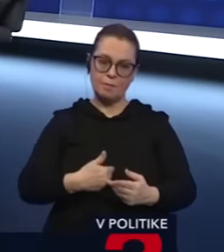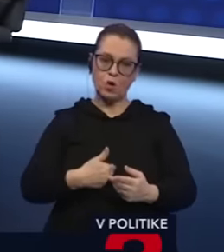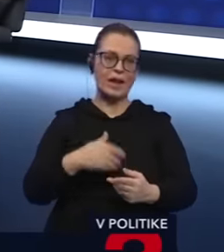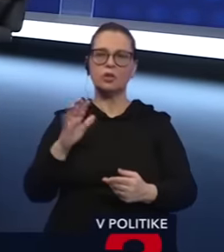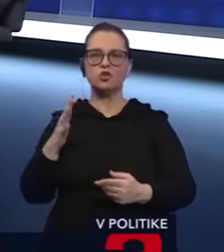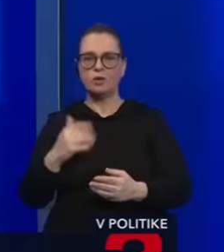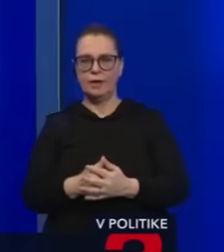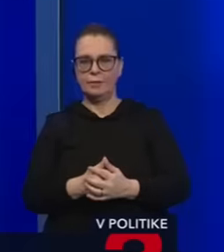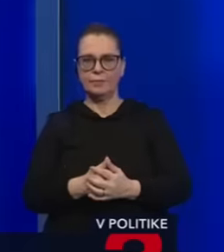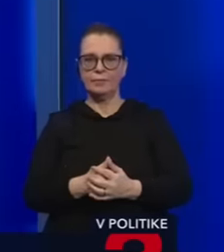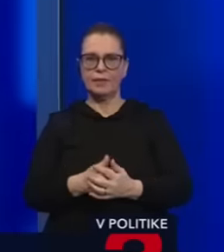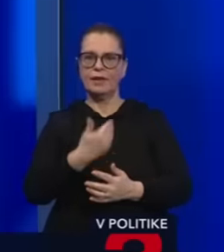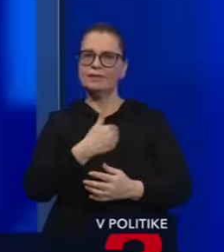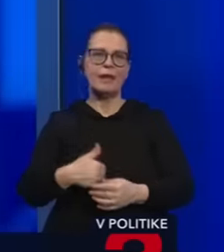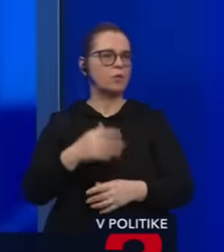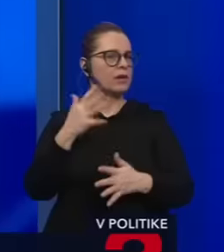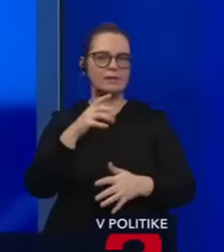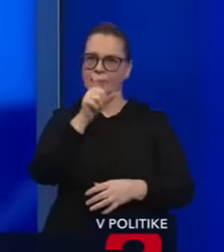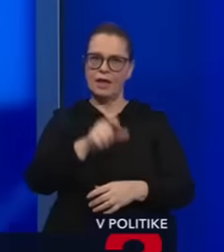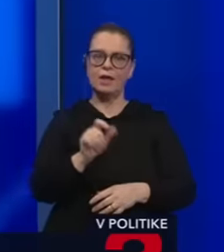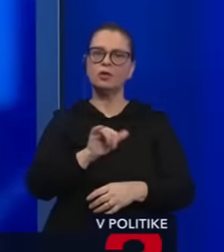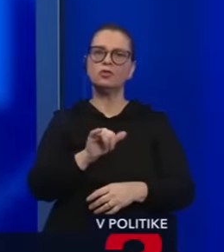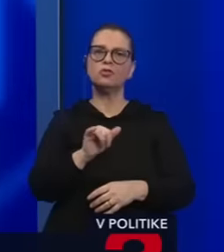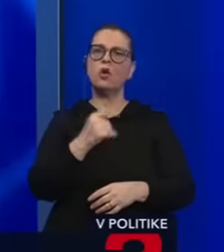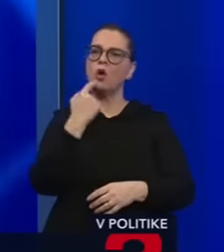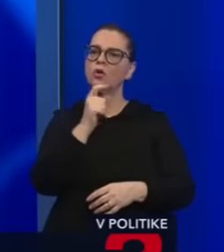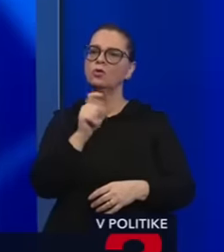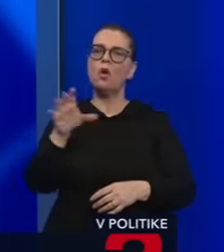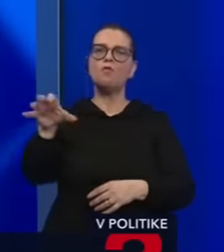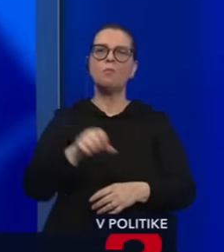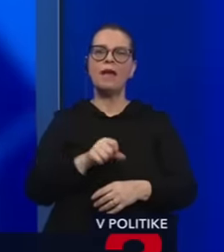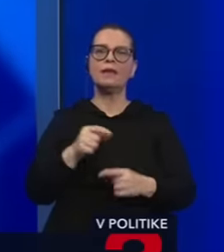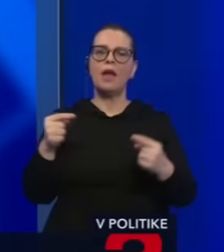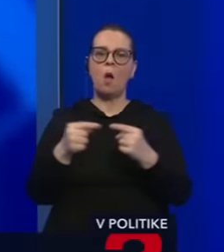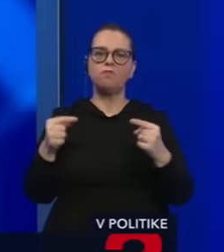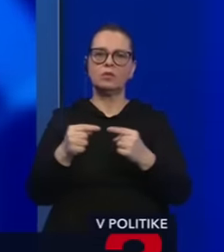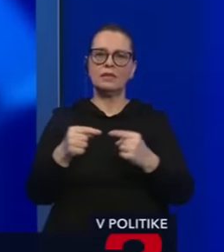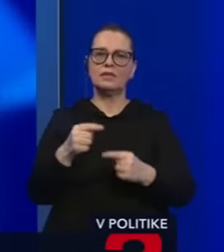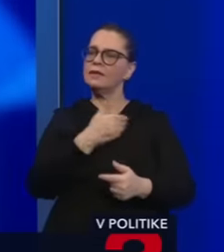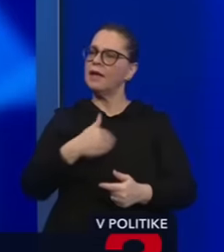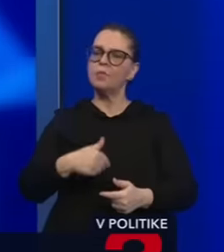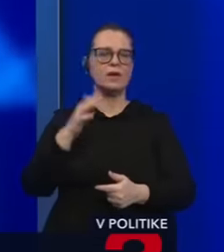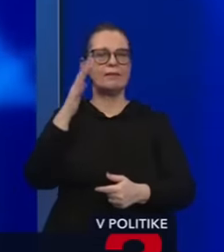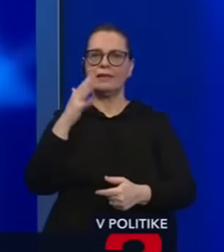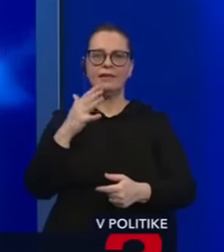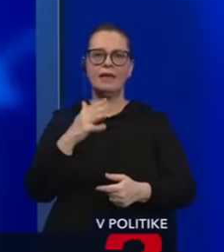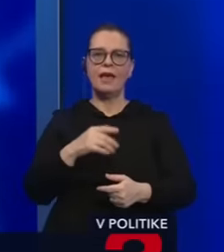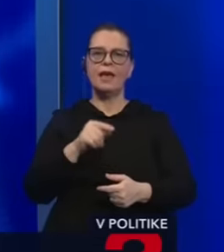Podľa mňa, demokrát nie je ten, kto berie slovo v parlamente opozícií. Demokrát nie je ten, ktorý dáva